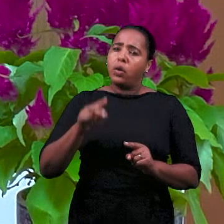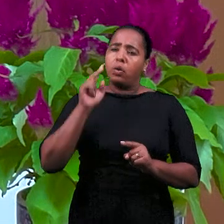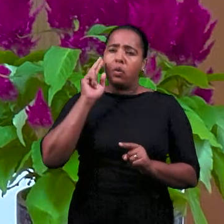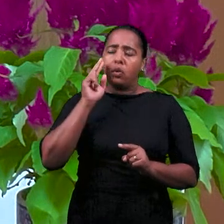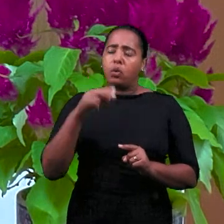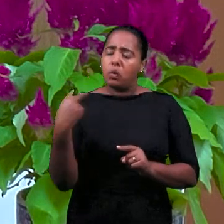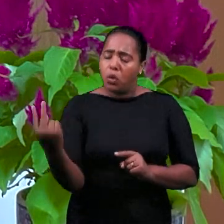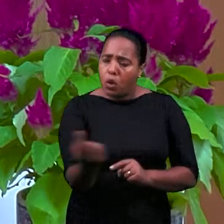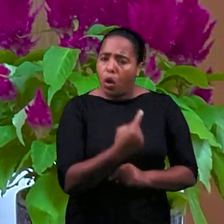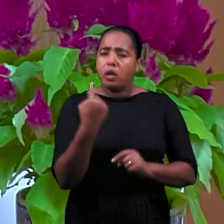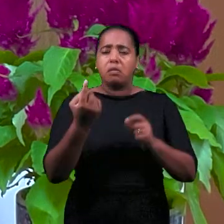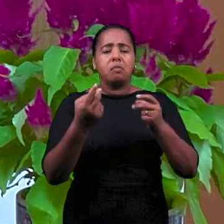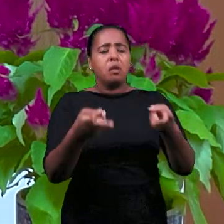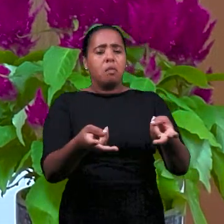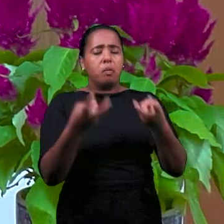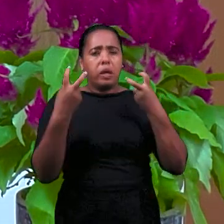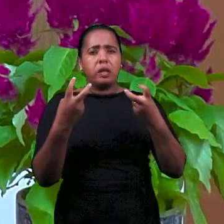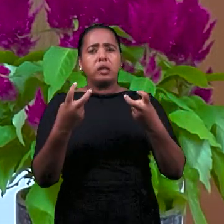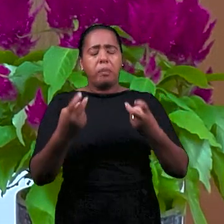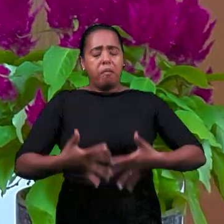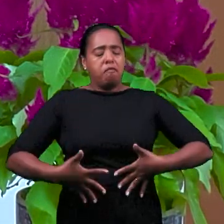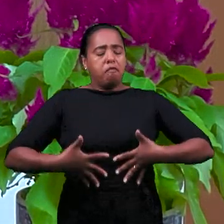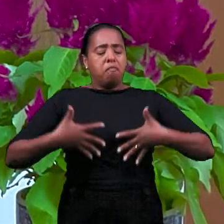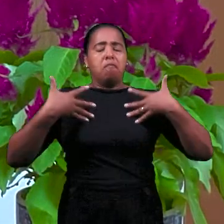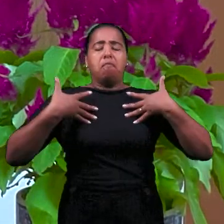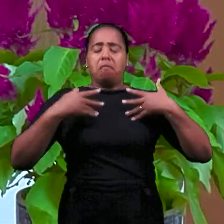Мы это видим, да, вот это вот